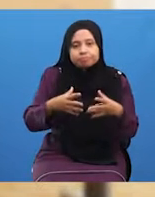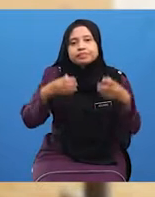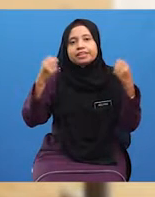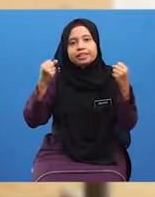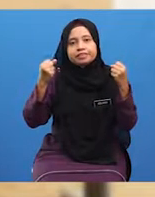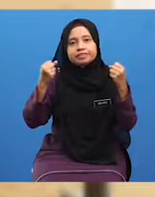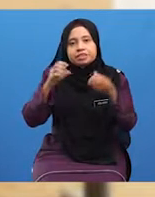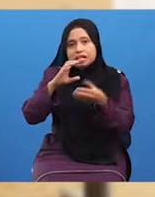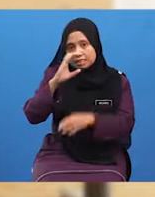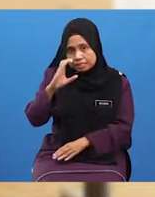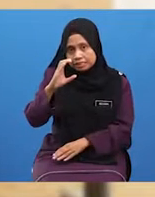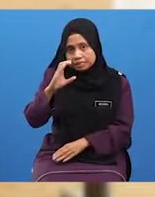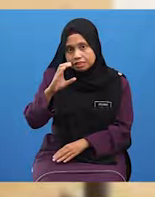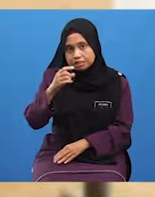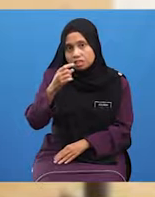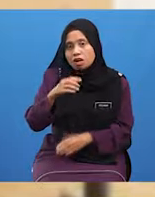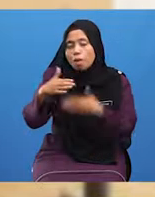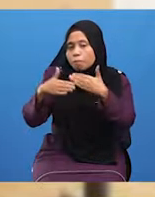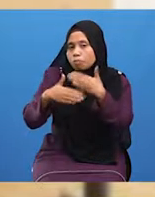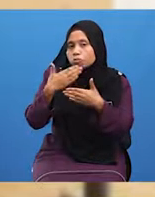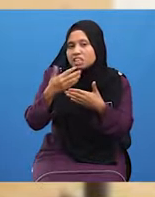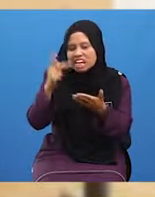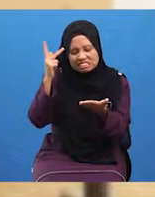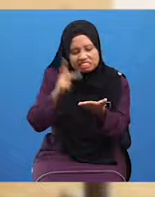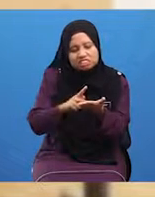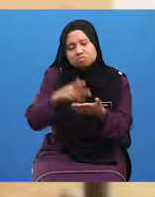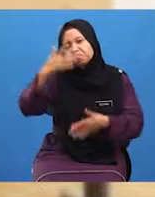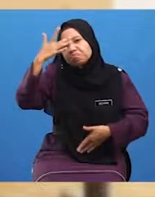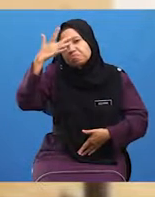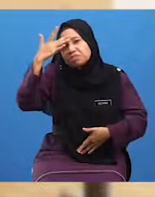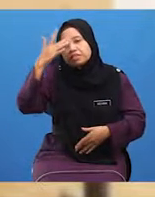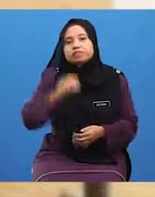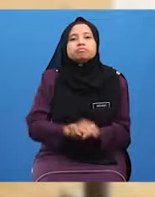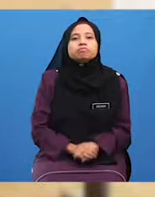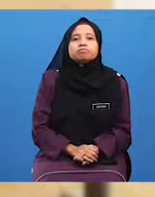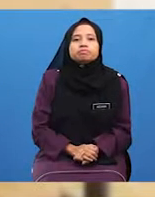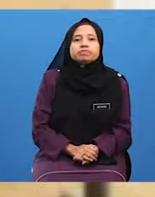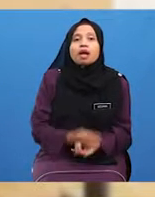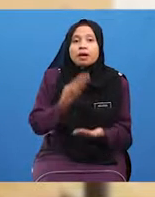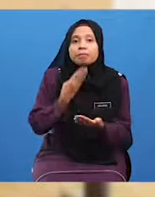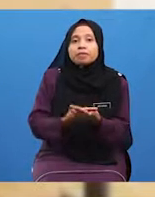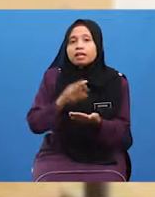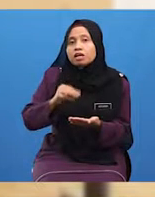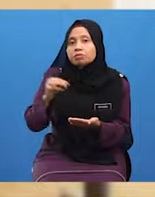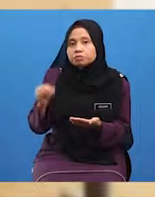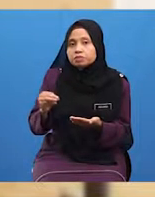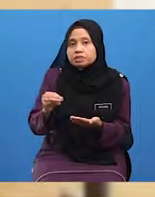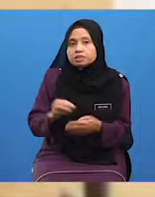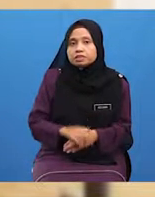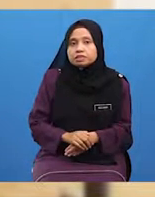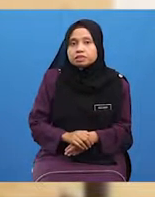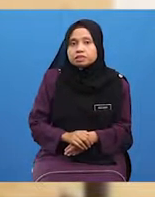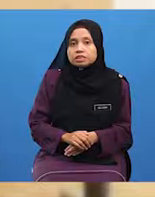C Mudah Terkena Penyakit Baiklah Murid-murid Semua